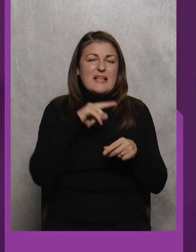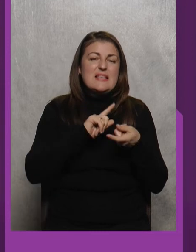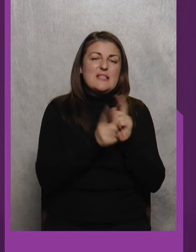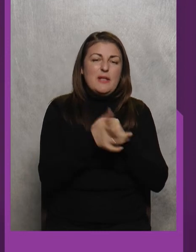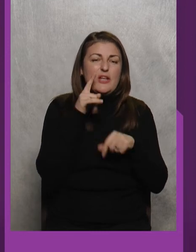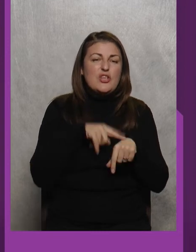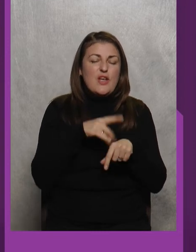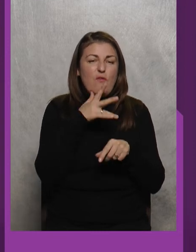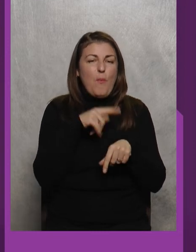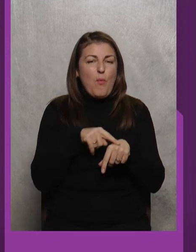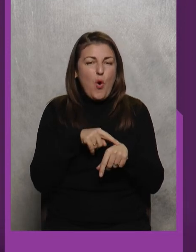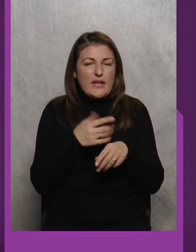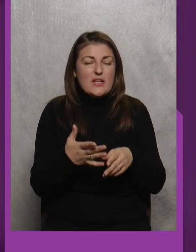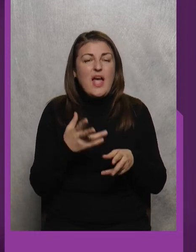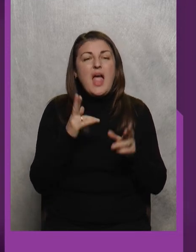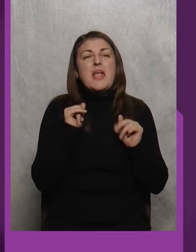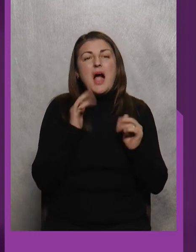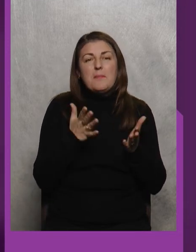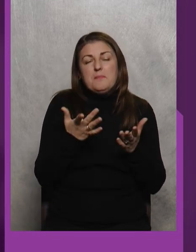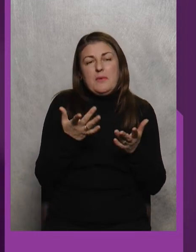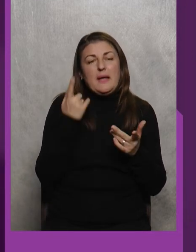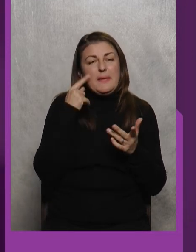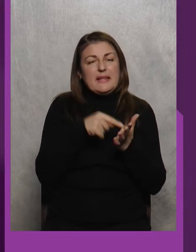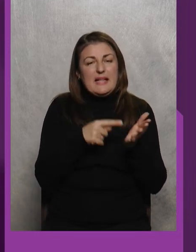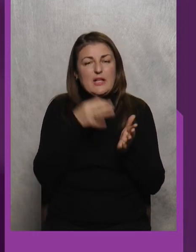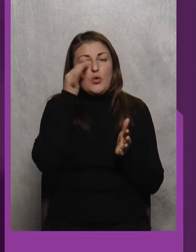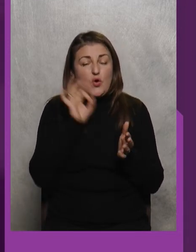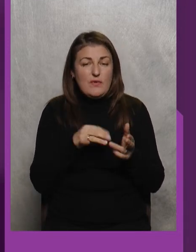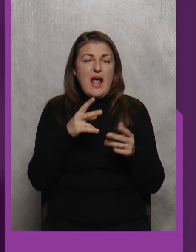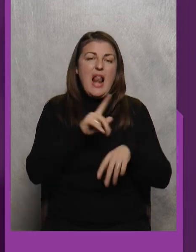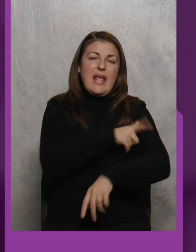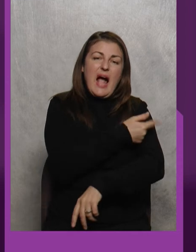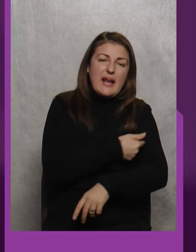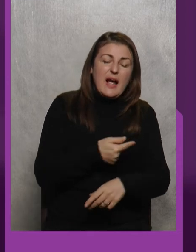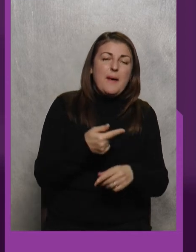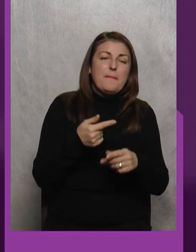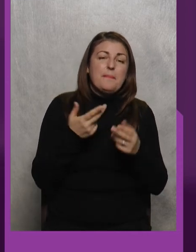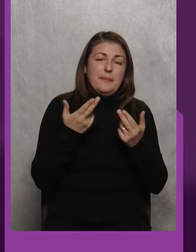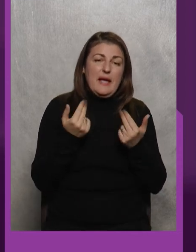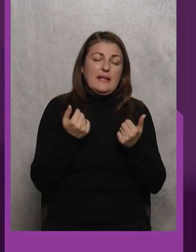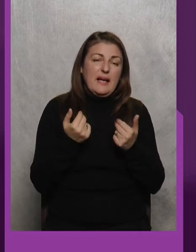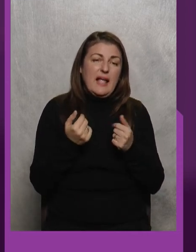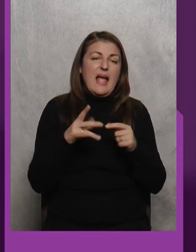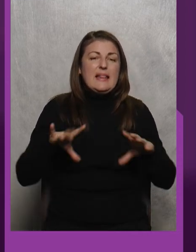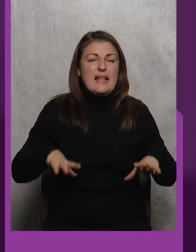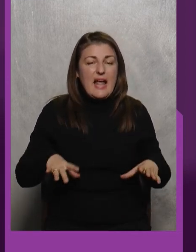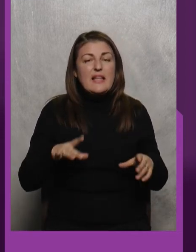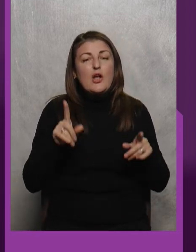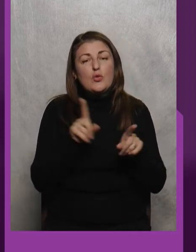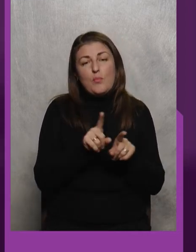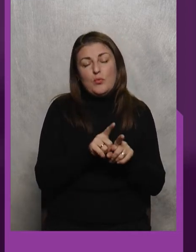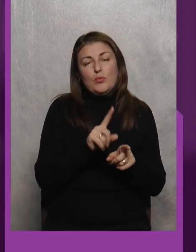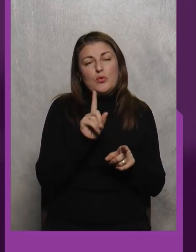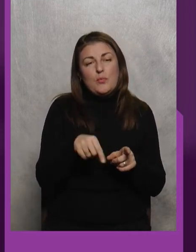поясу Ну, є кому, принаймні, ділитися досвідом, лікарям Лікарям, так, та тренери Тому,